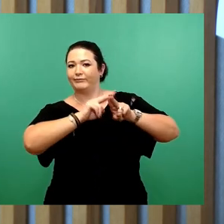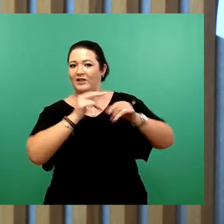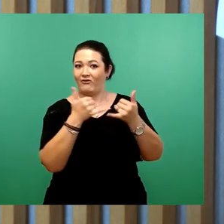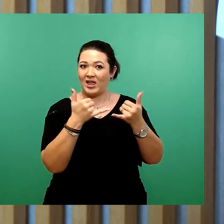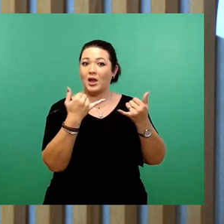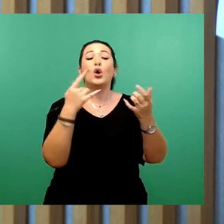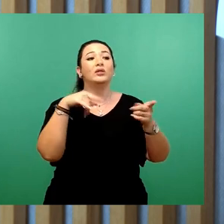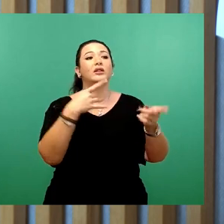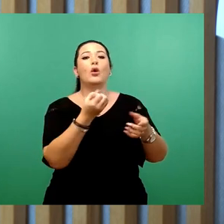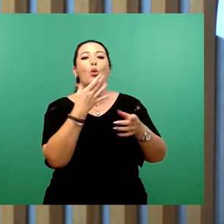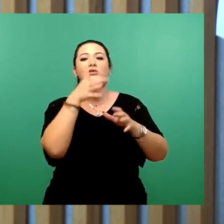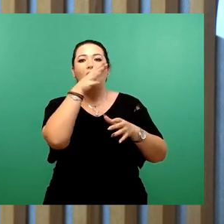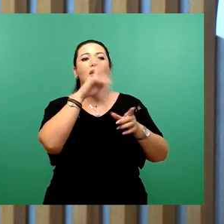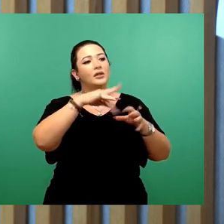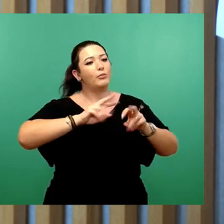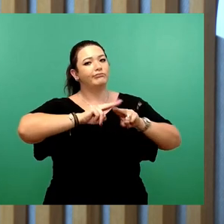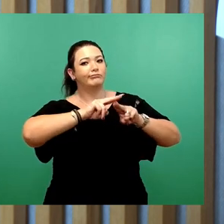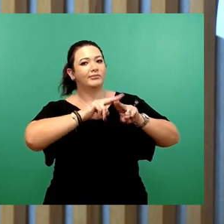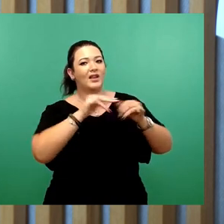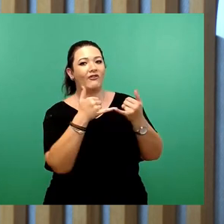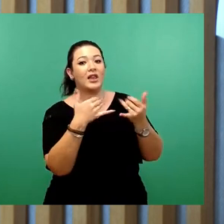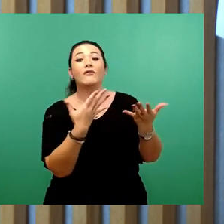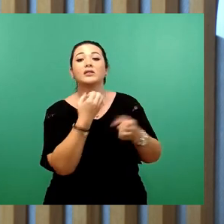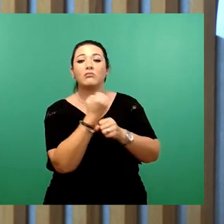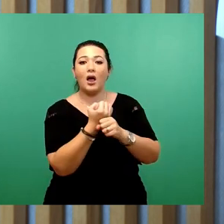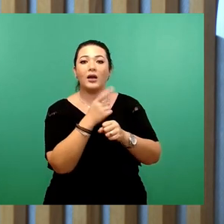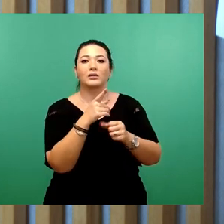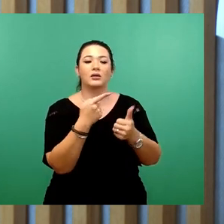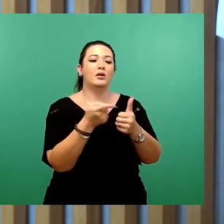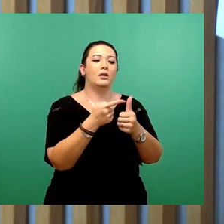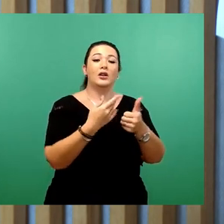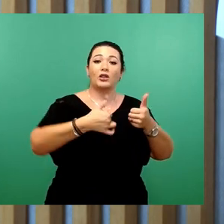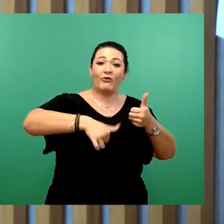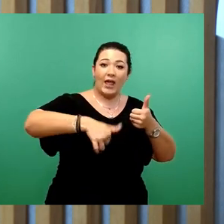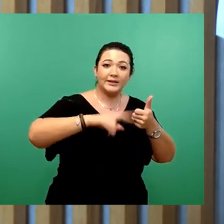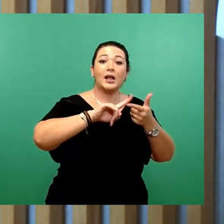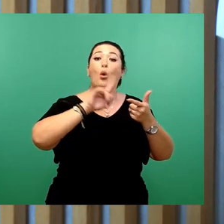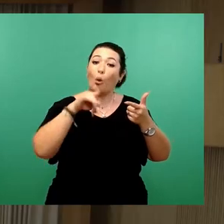Zustand versetzt? Und das betrifft sowohl die Bepflanzung als auch die Erinnerungstafel.